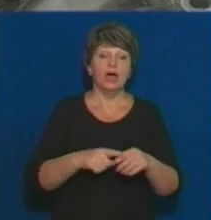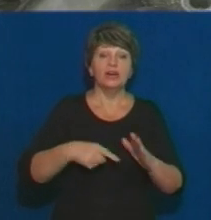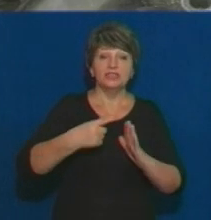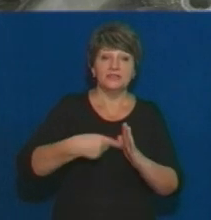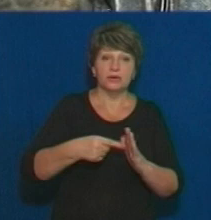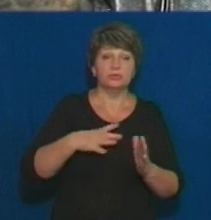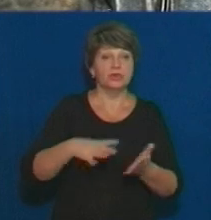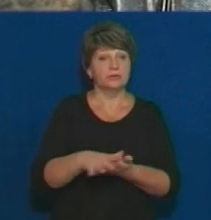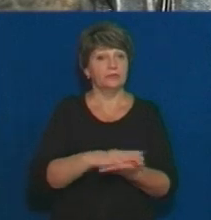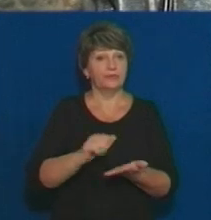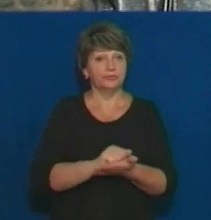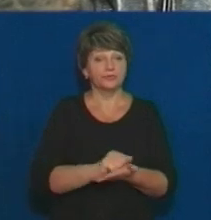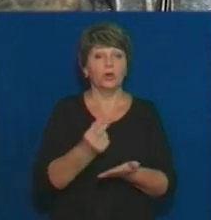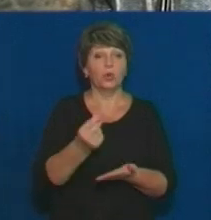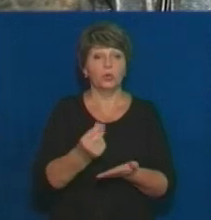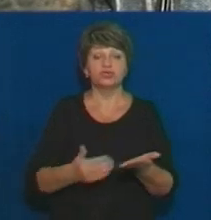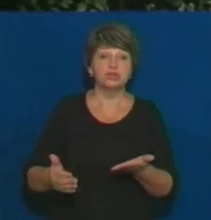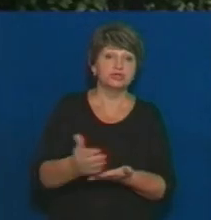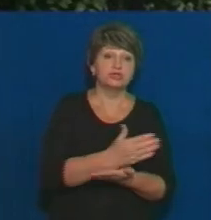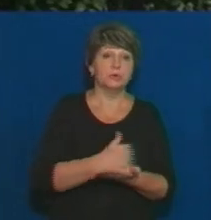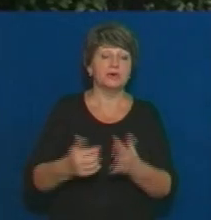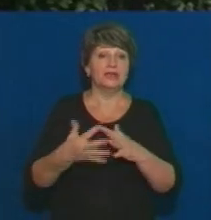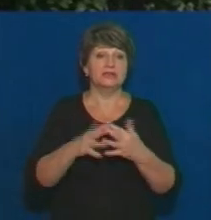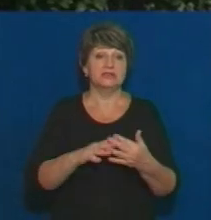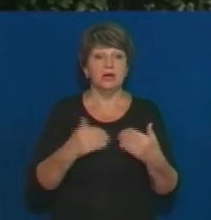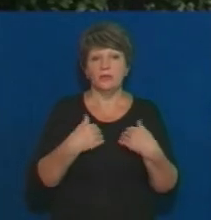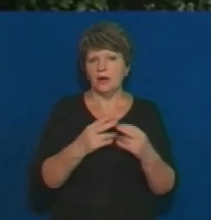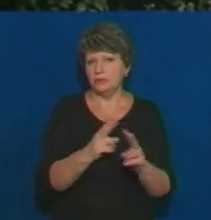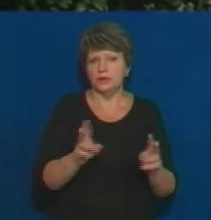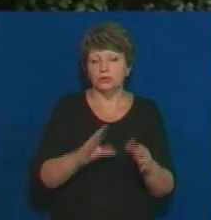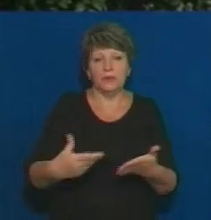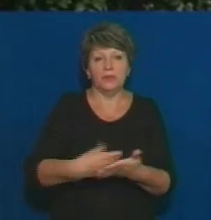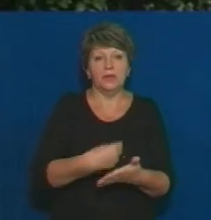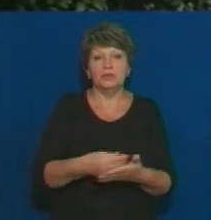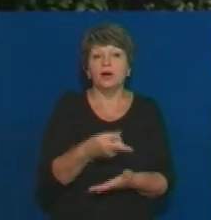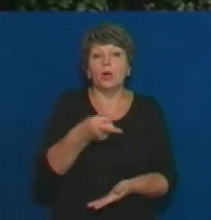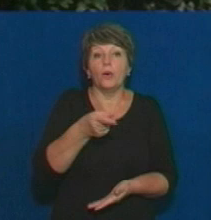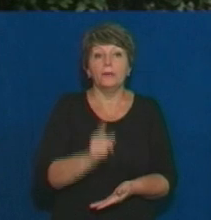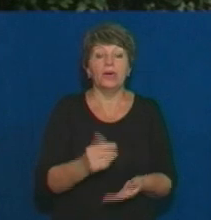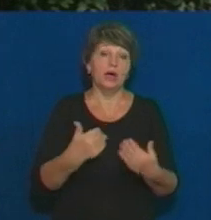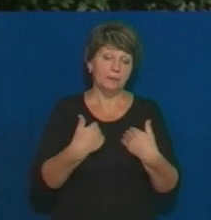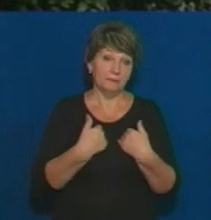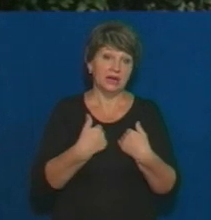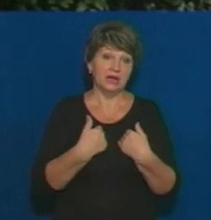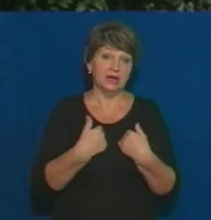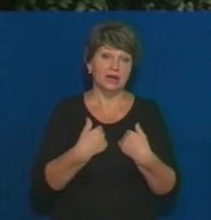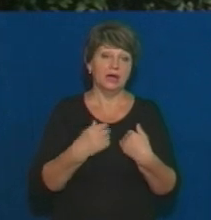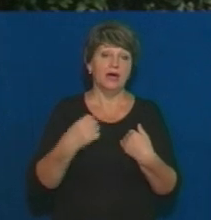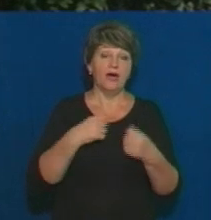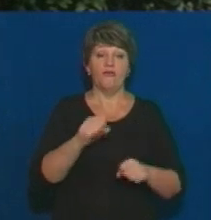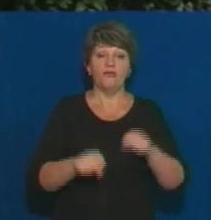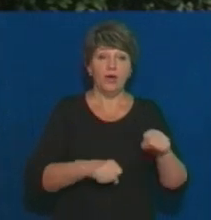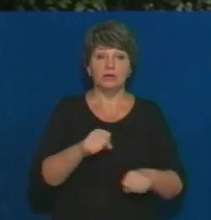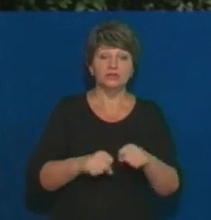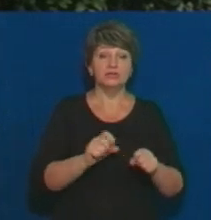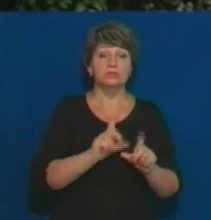несправним. Кошти на новий зібрали односельці. Нам ніхто не платив, ніхто ніходної копійки. Ми встали, я велосипедом мізив